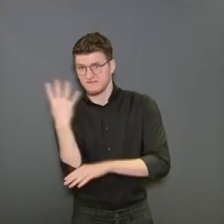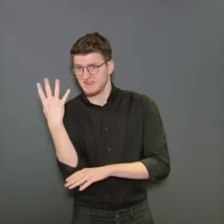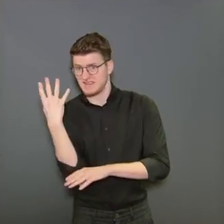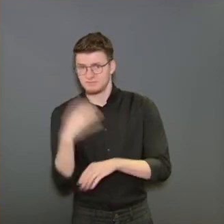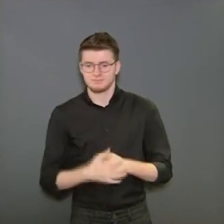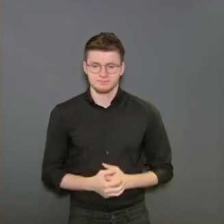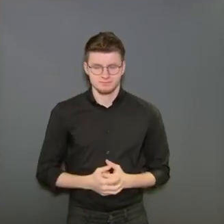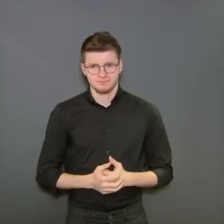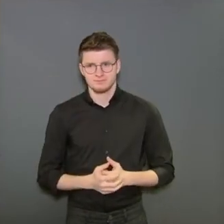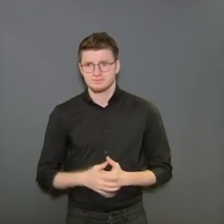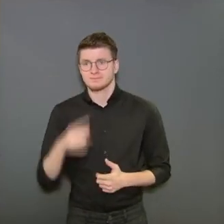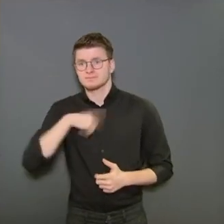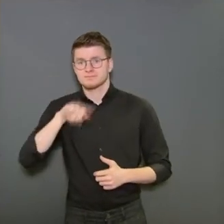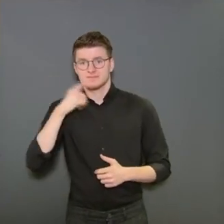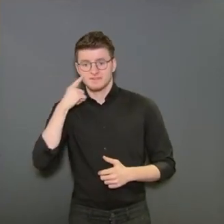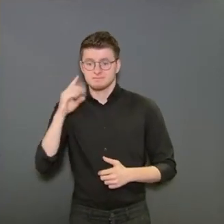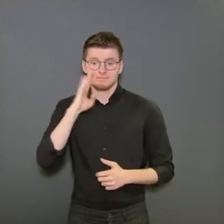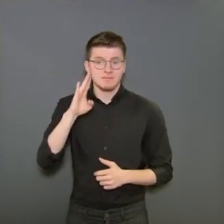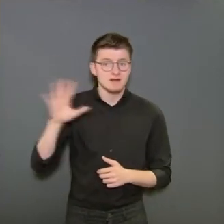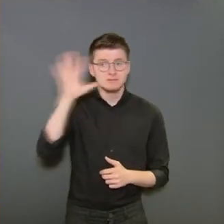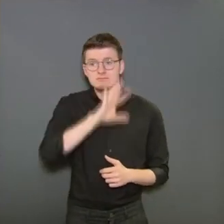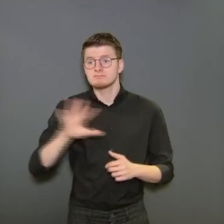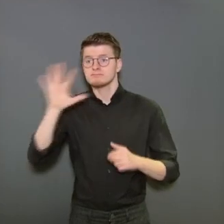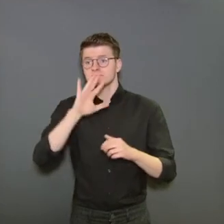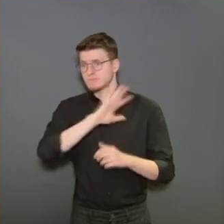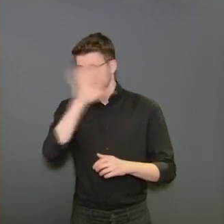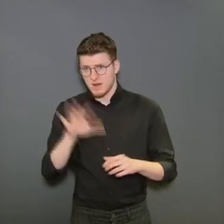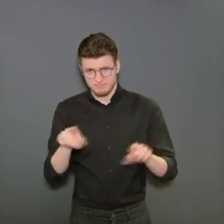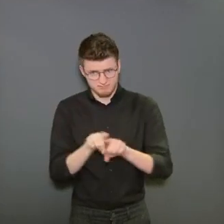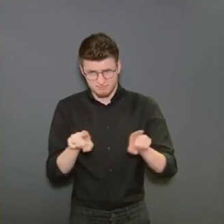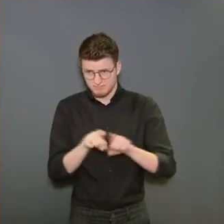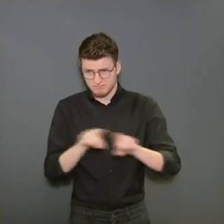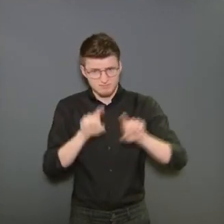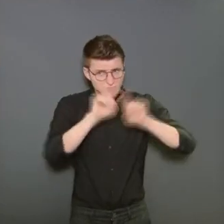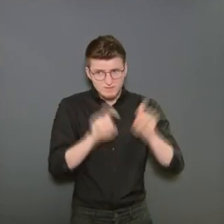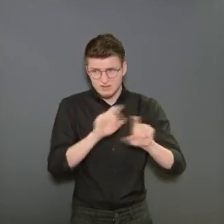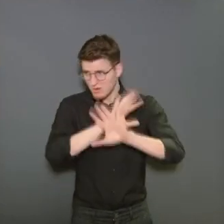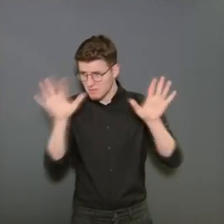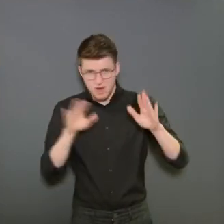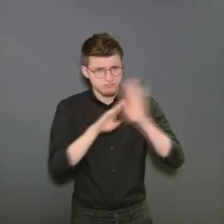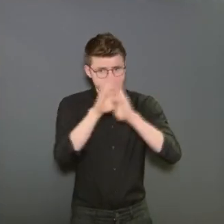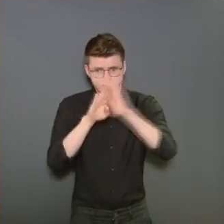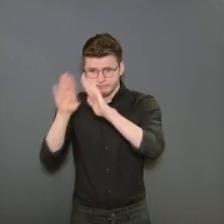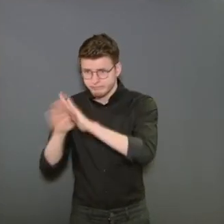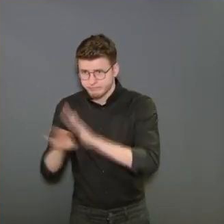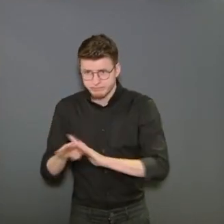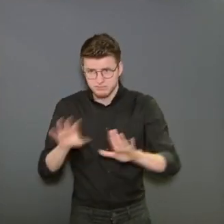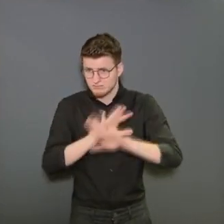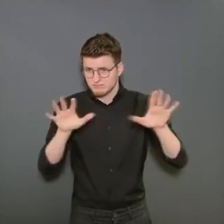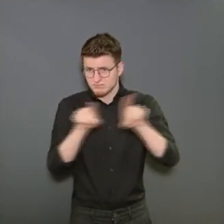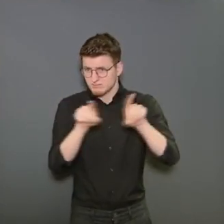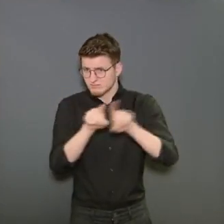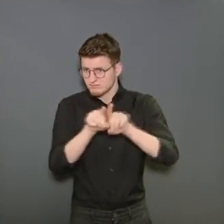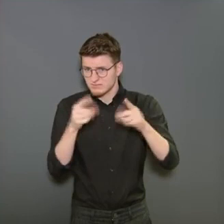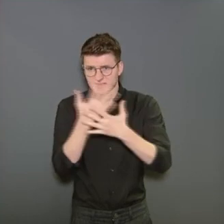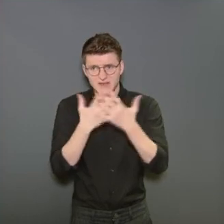chiffres sont tels que l'on peut s'attendre à ce que ce soit bientôt le cas également. Et on voit que finalement, dans toutes les